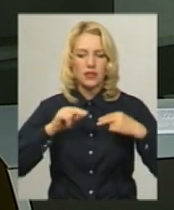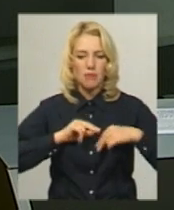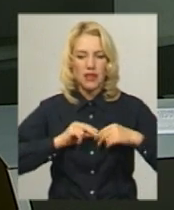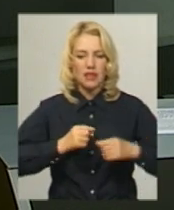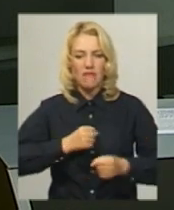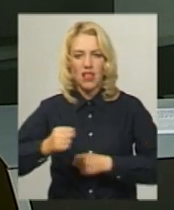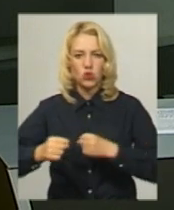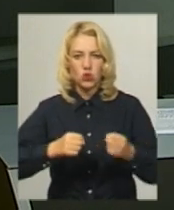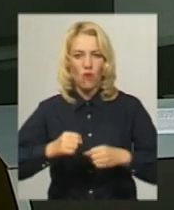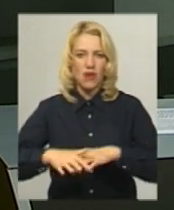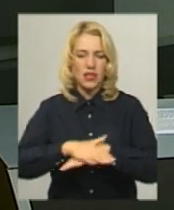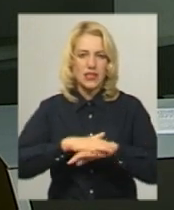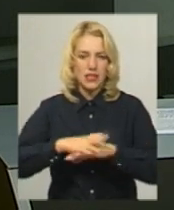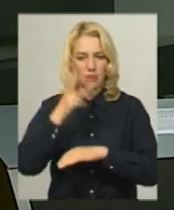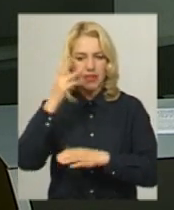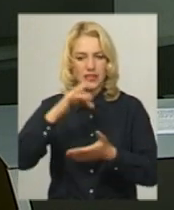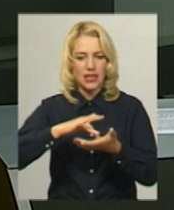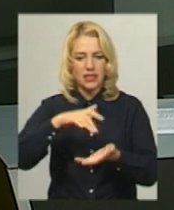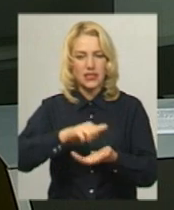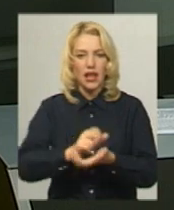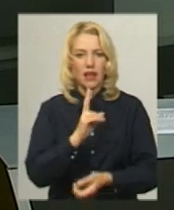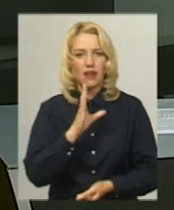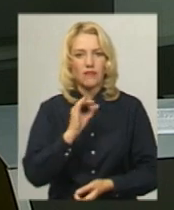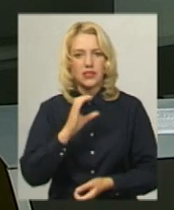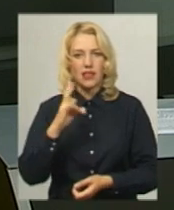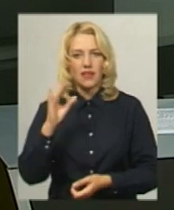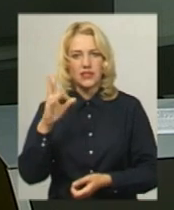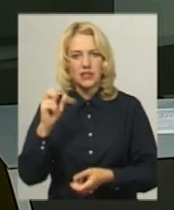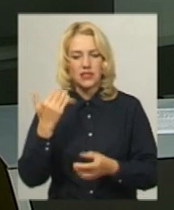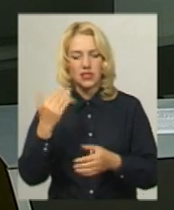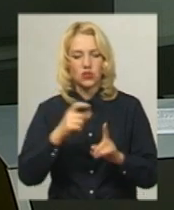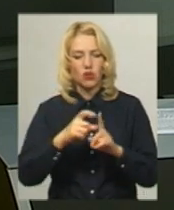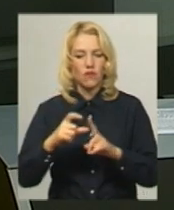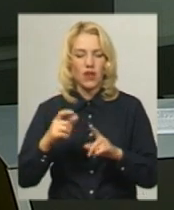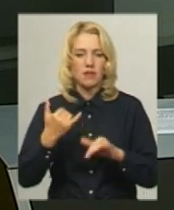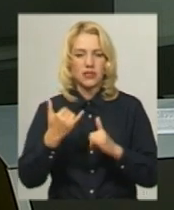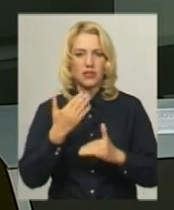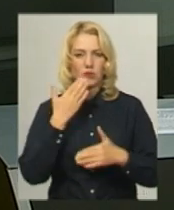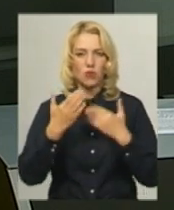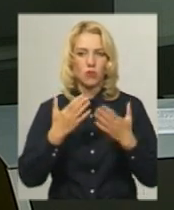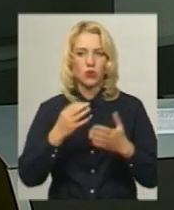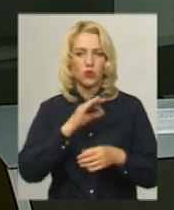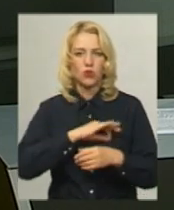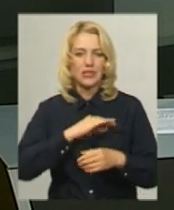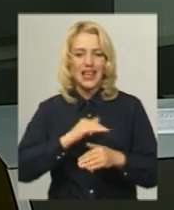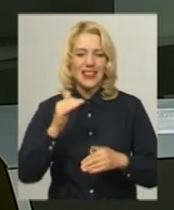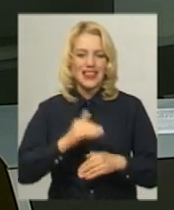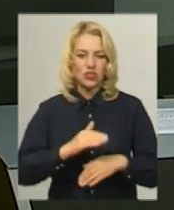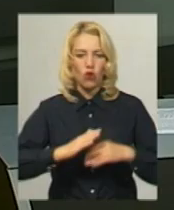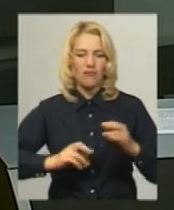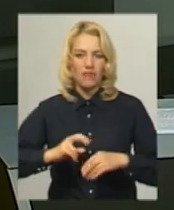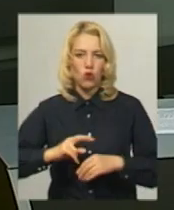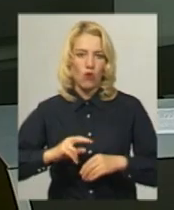Хмельницького міського центру зайнятості Олена Квасневська. За її словами, на ринку праці сьогодні попитом користуються низькокваліфіковані